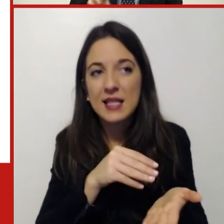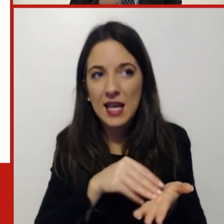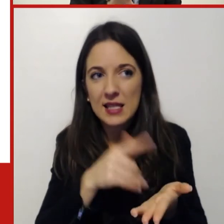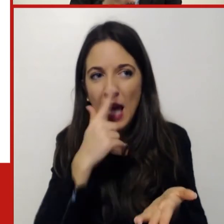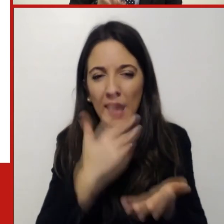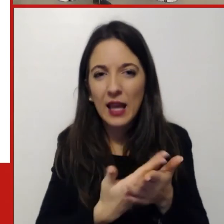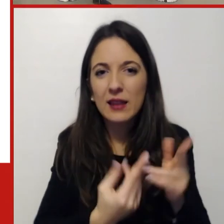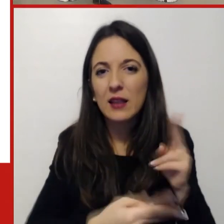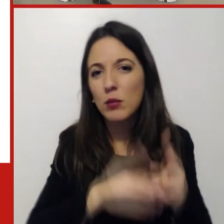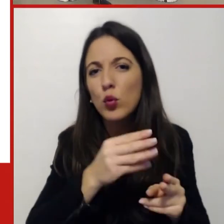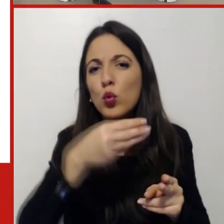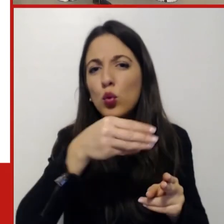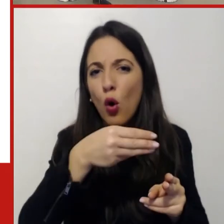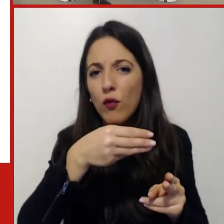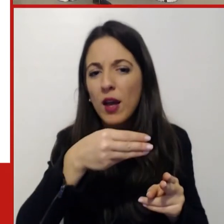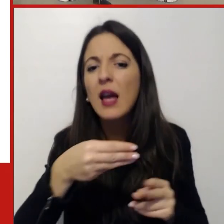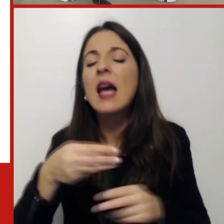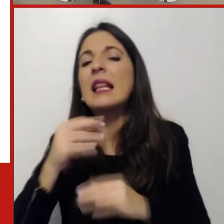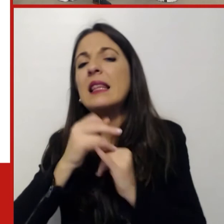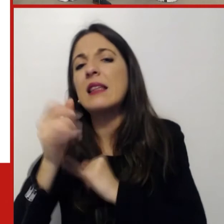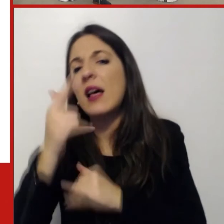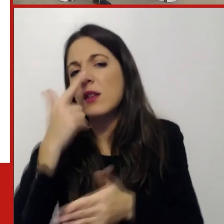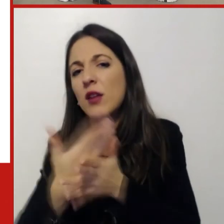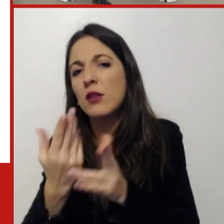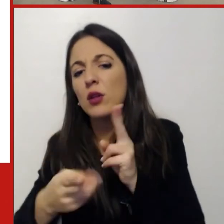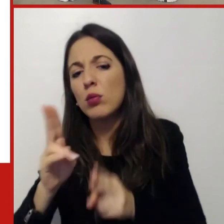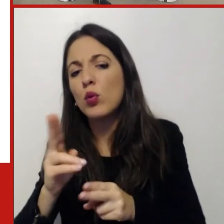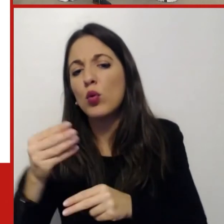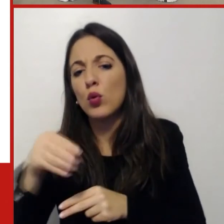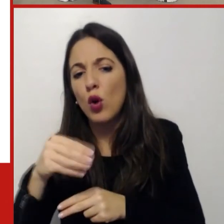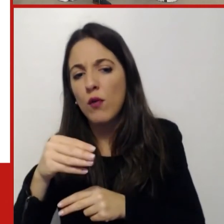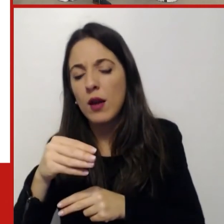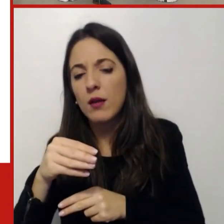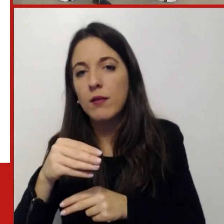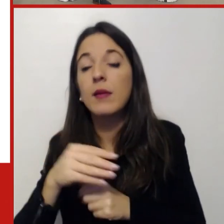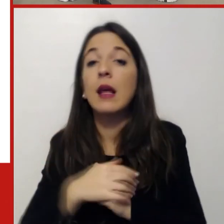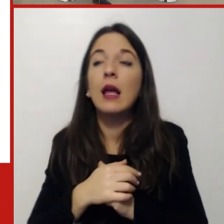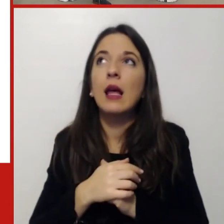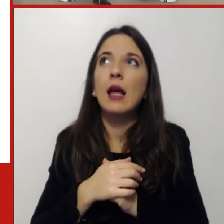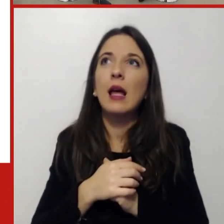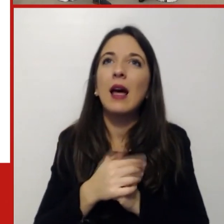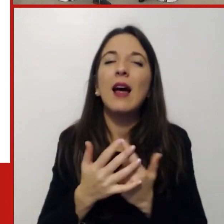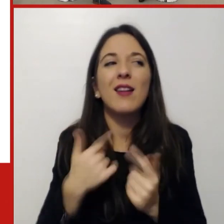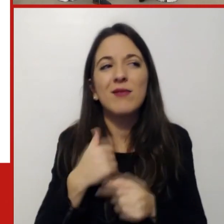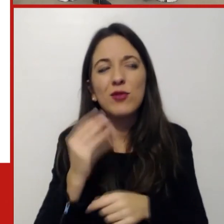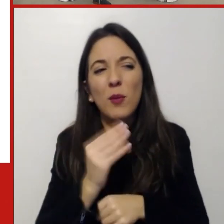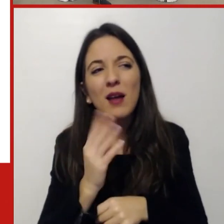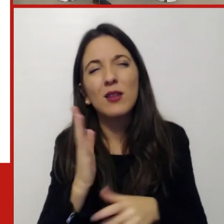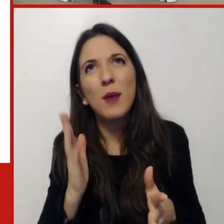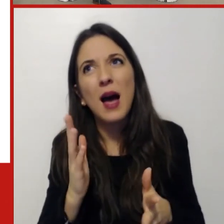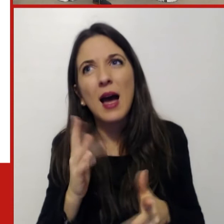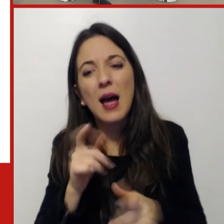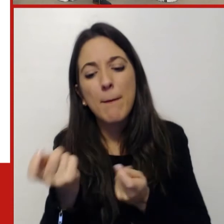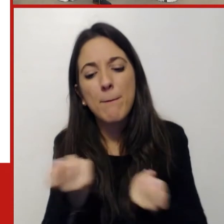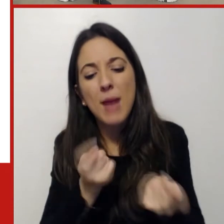percentuali quanti vorrebbero tornare dal vivo sono più o meno a favore diciamo i manager leader rispetto magari al personale